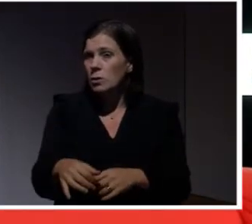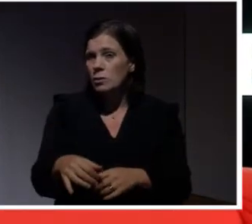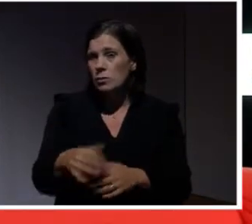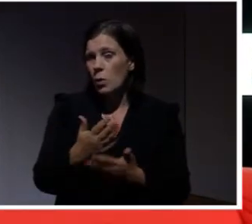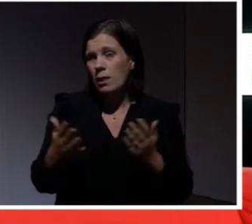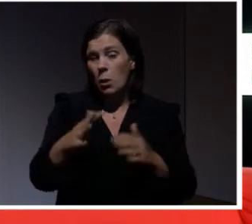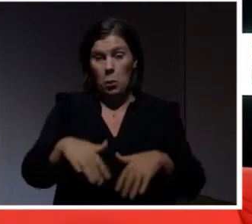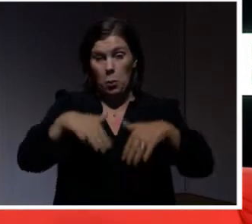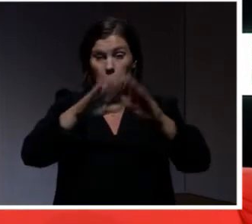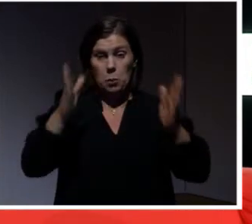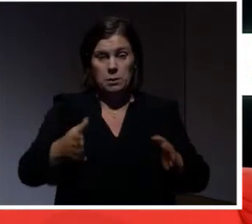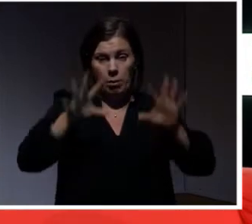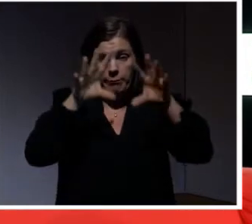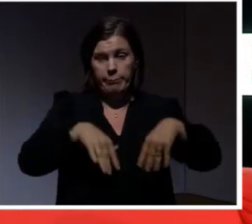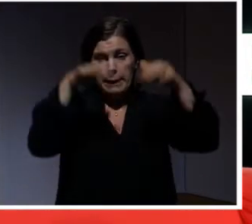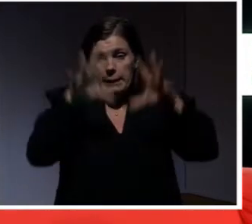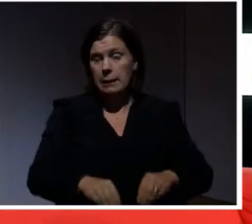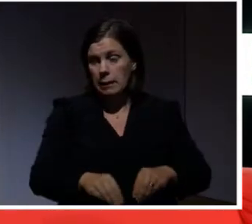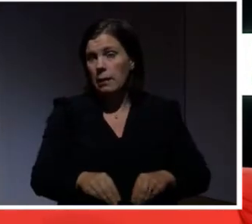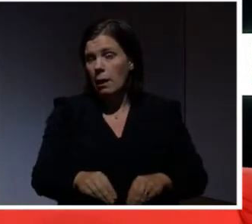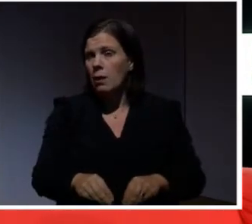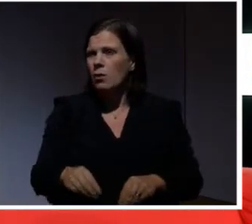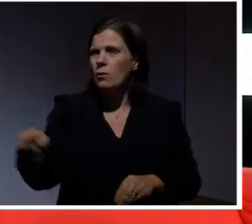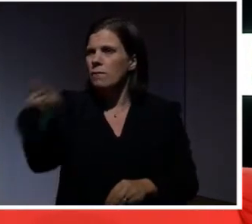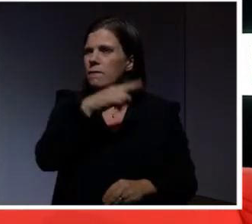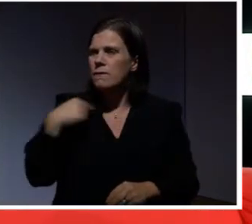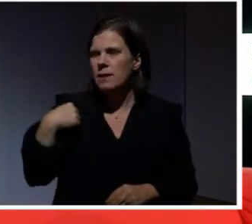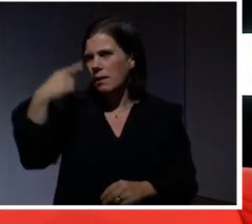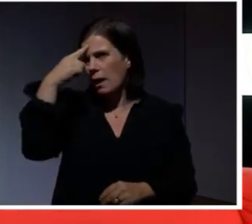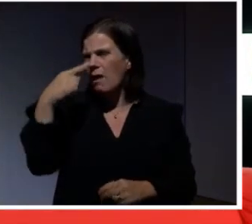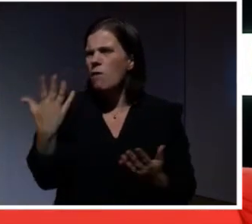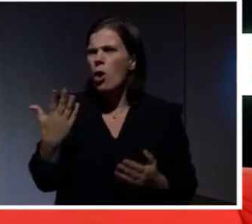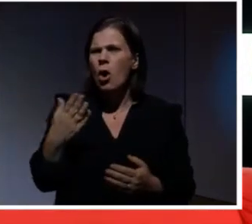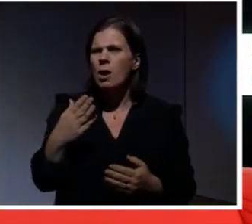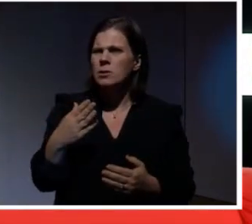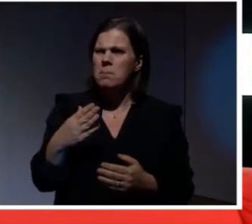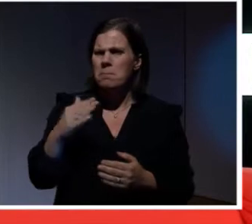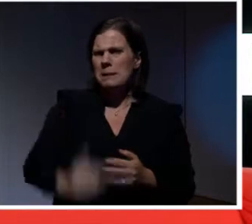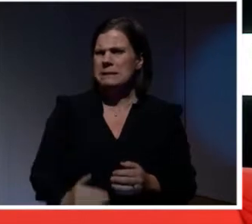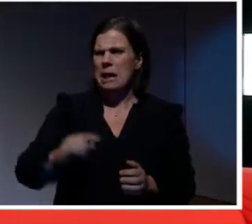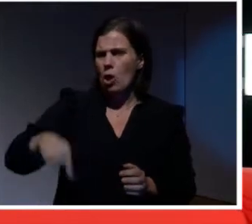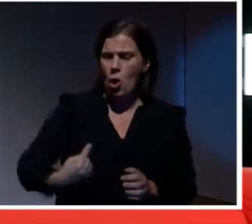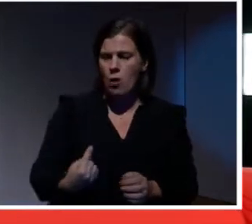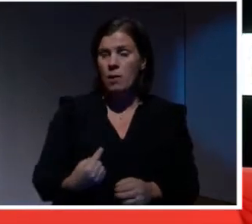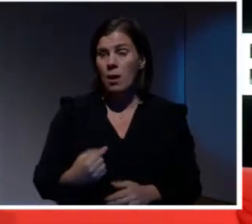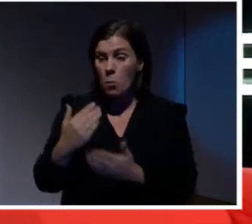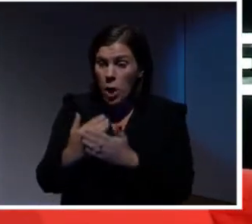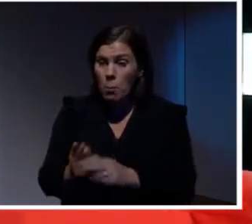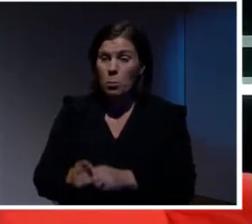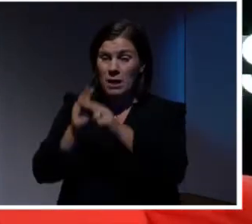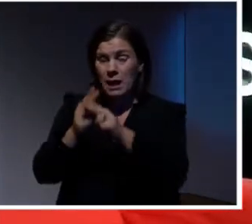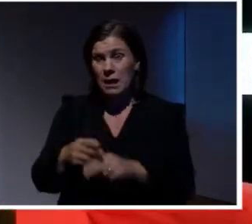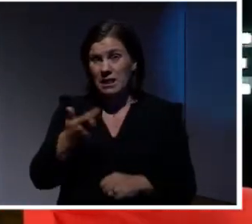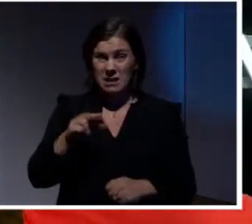brinner ner. Vi kanske ska tänka lite grann här också. Vad är minimikravet? Hur länge ska det komma programuppdateringar? Om mitt